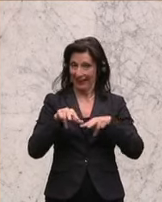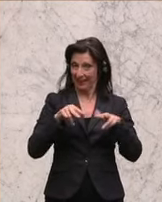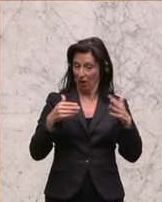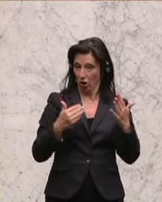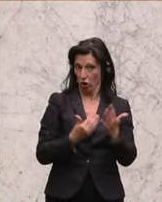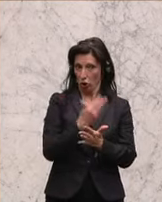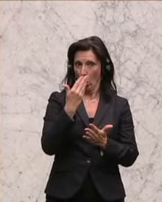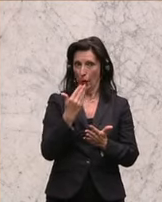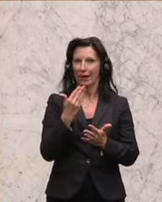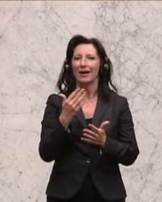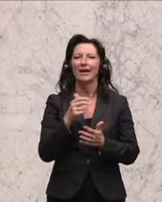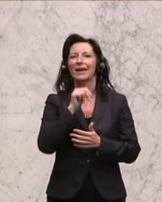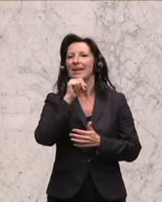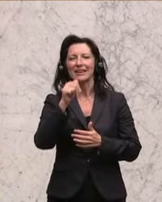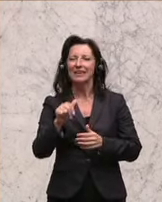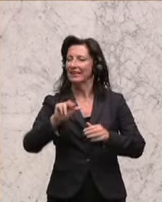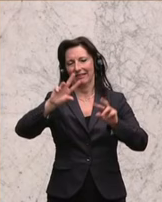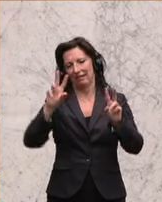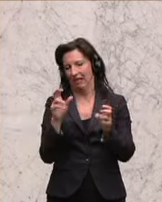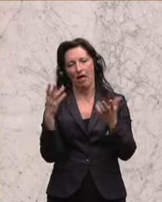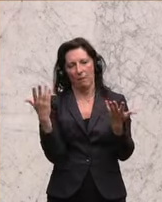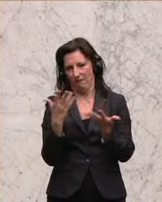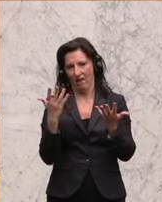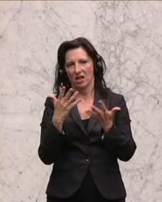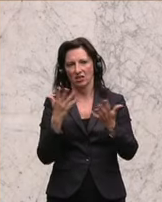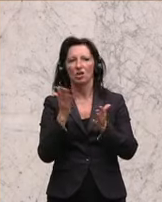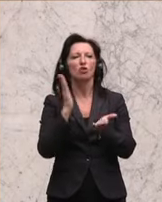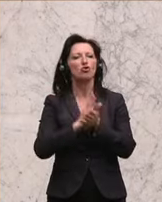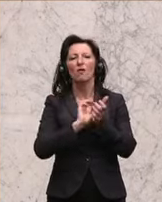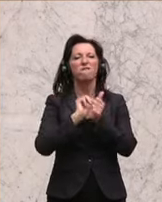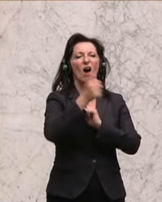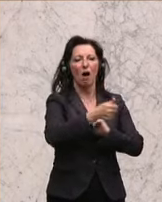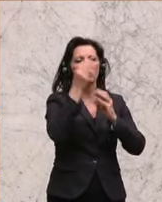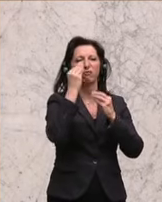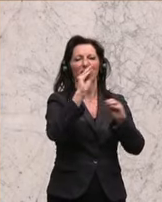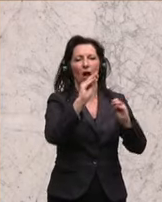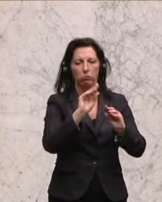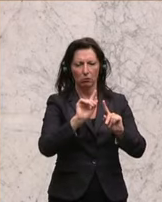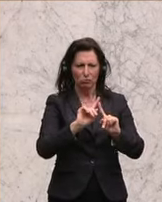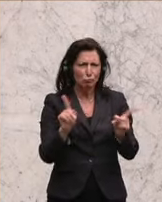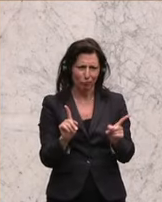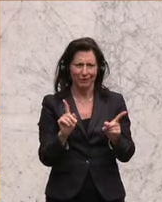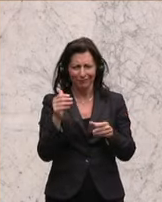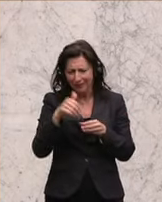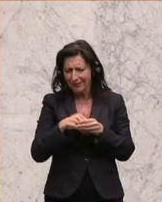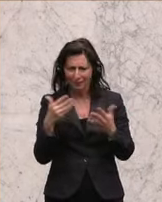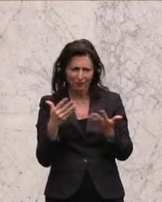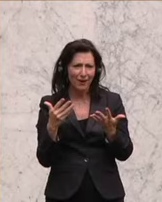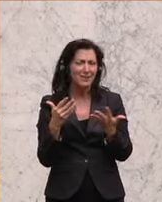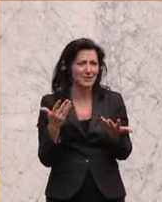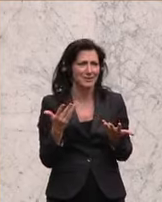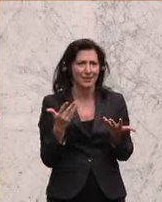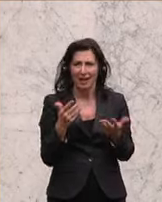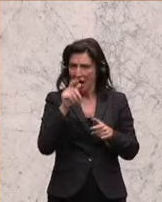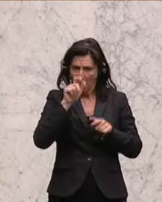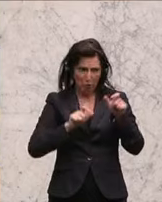geht es nicht um Vertrauensvorschuss, sondern da geht es um den normalen menschlichen Umgang miteinander, dass man Menschen, die neu in